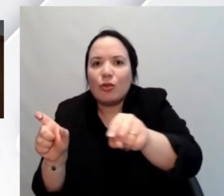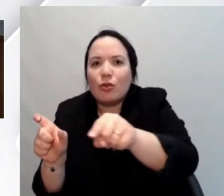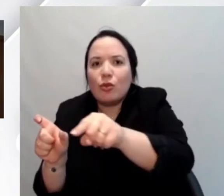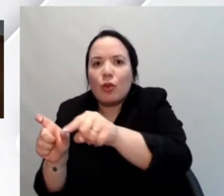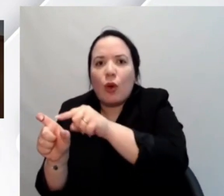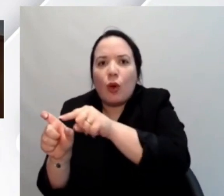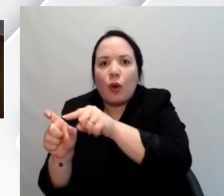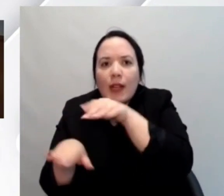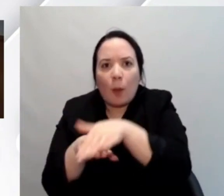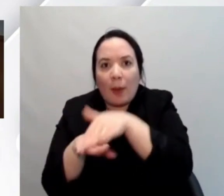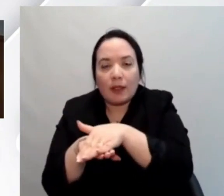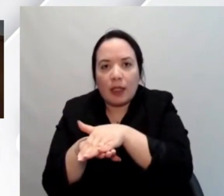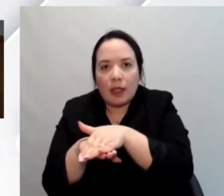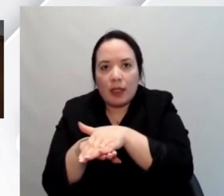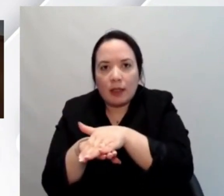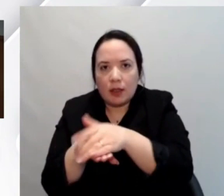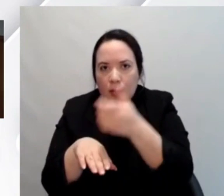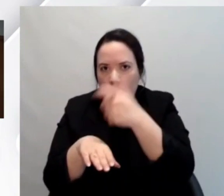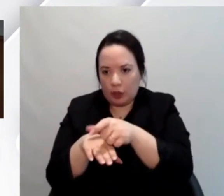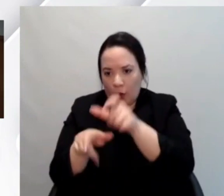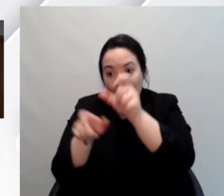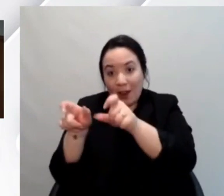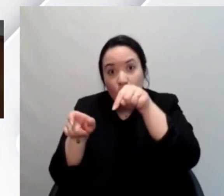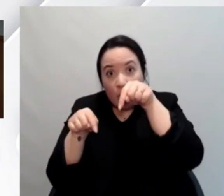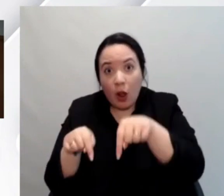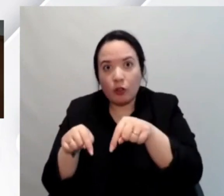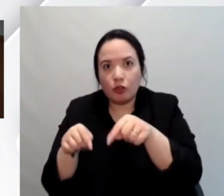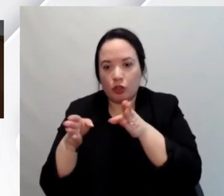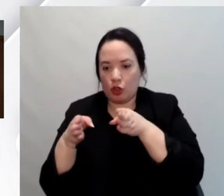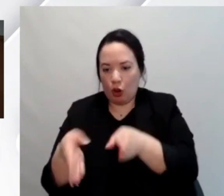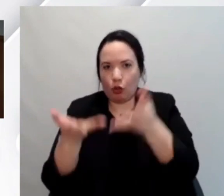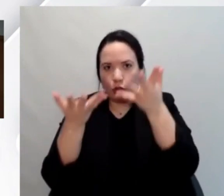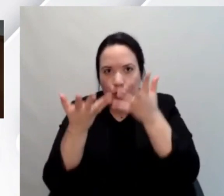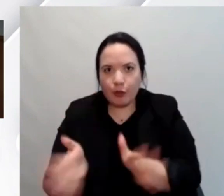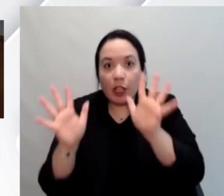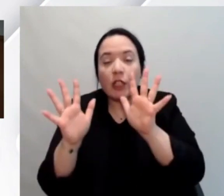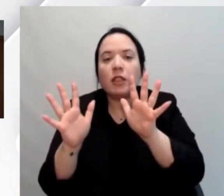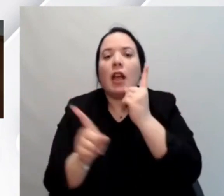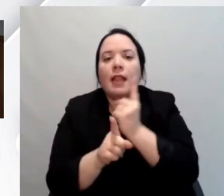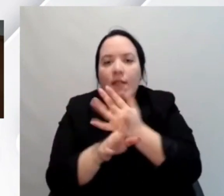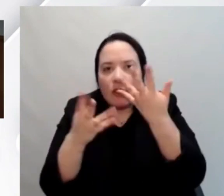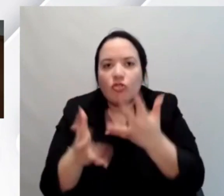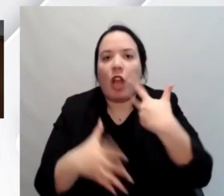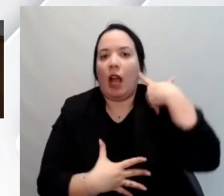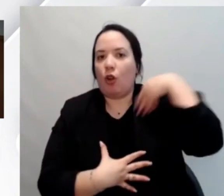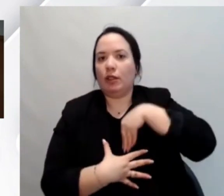escono da percorsi di formazione già consapevoli dell'importanza dell